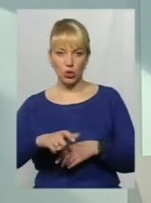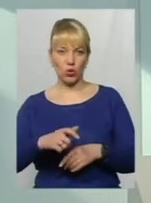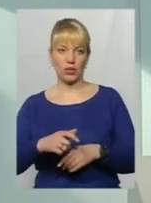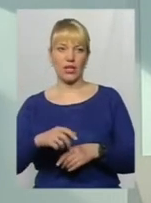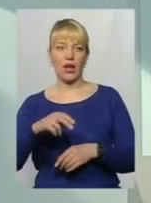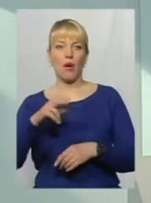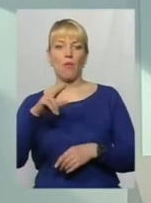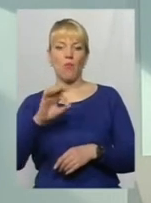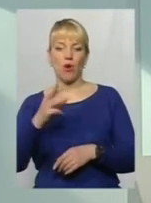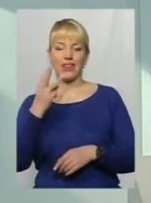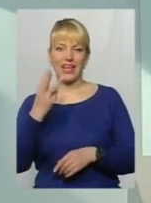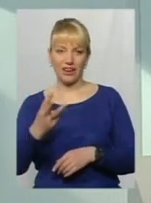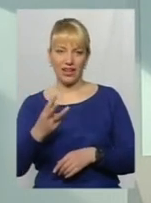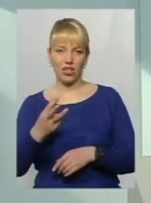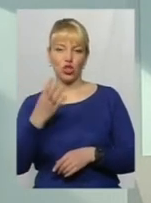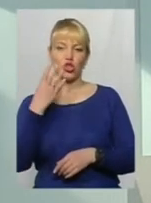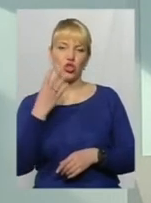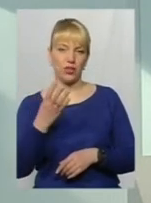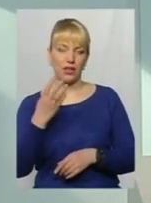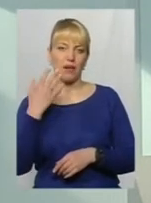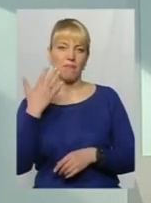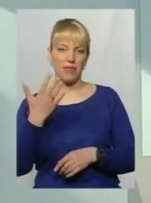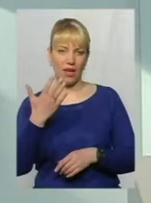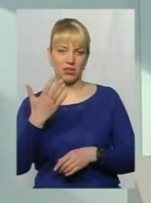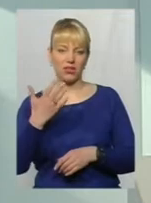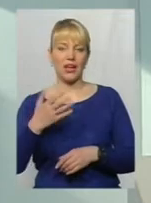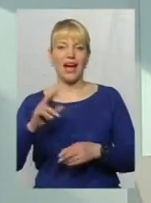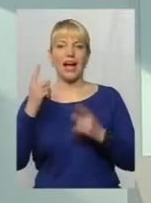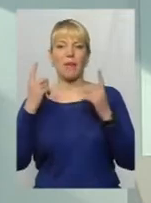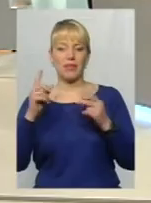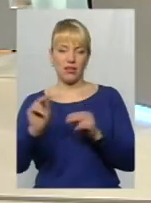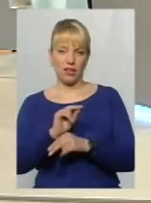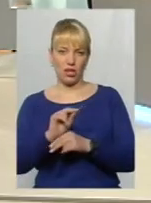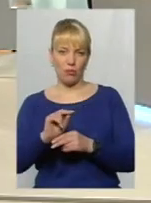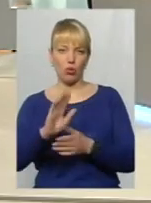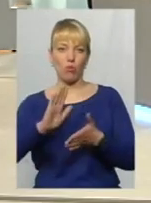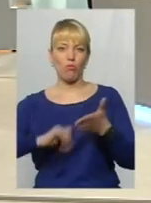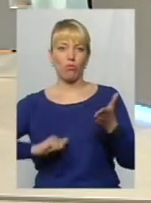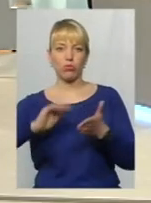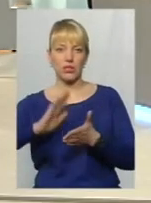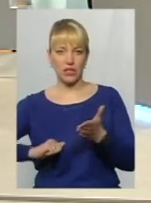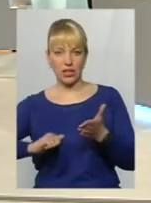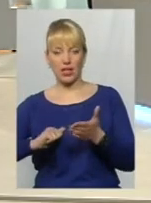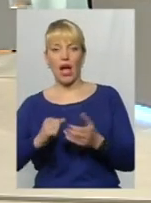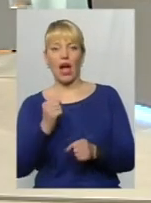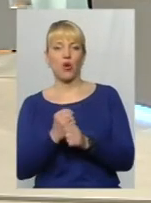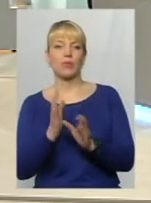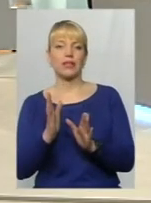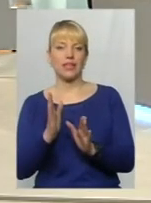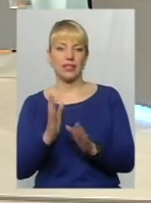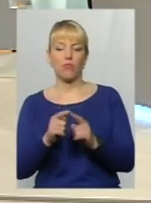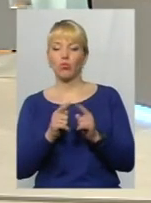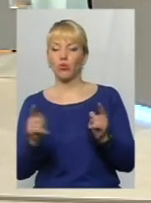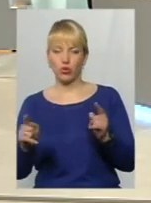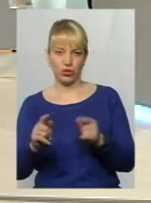капітальних ремонтів пропустили, а робиться поточний ремонт. Поточний ремонт робиться внаслідок того, що менше